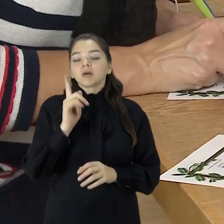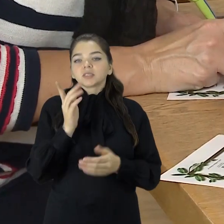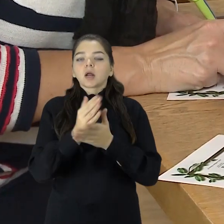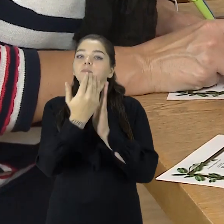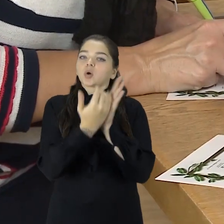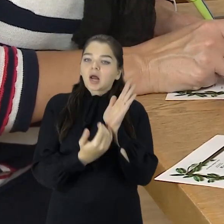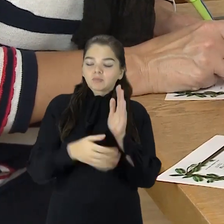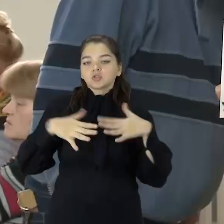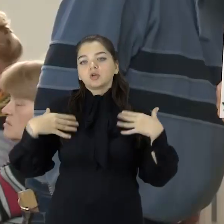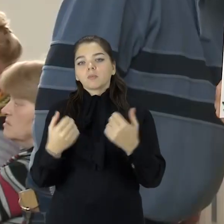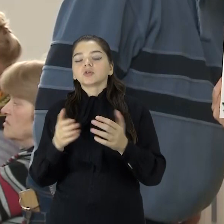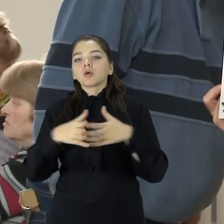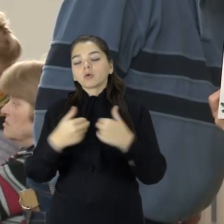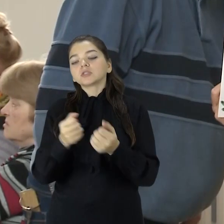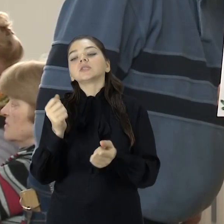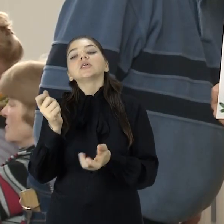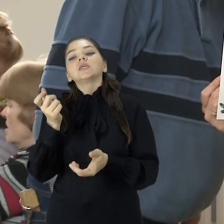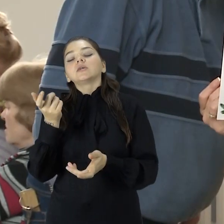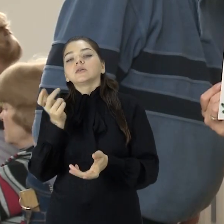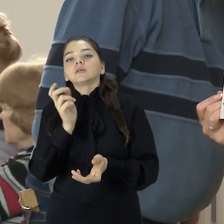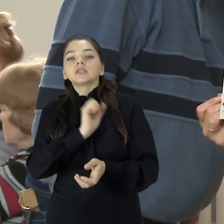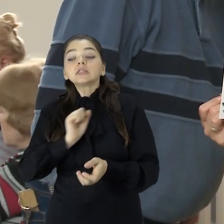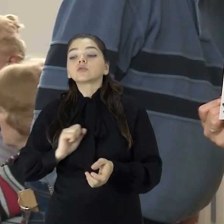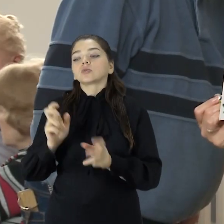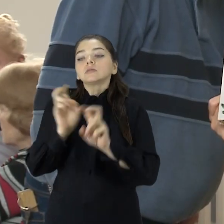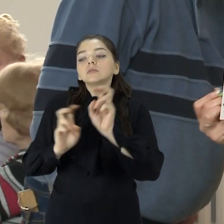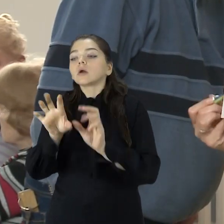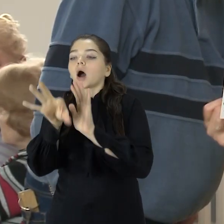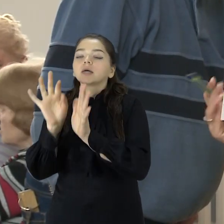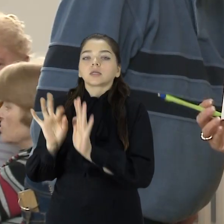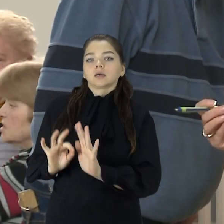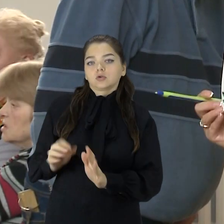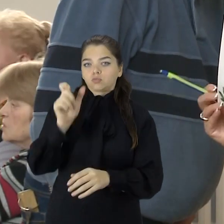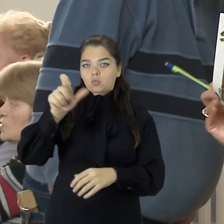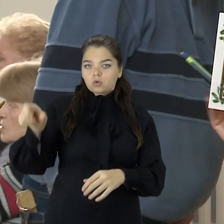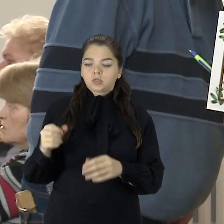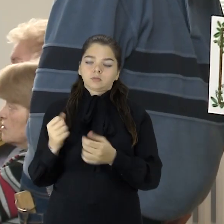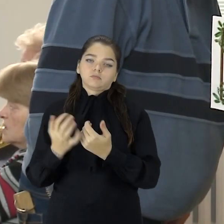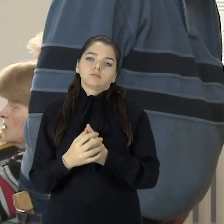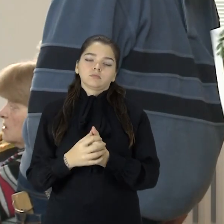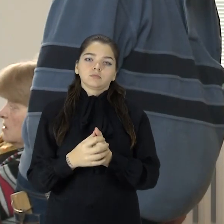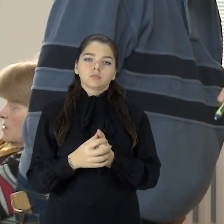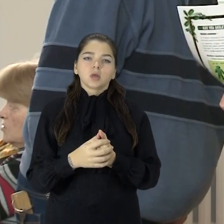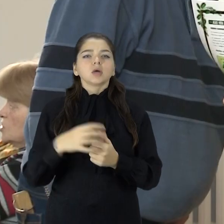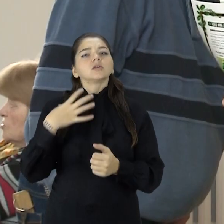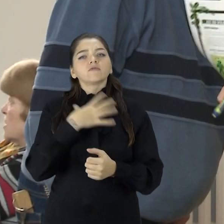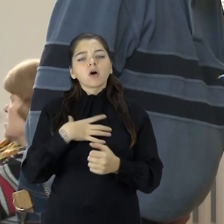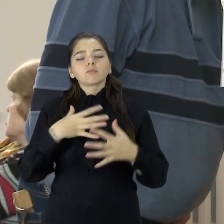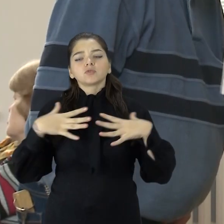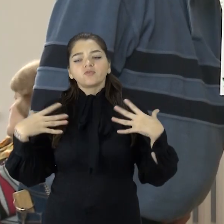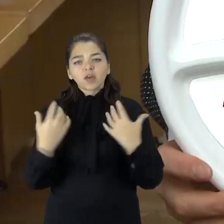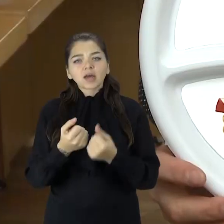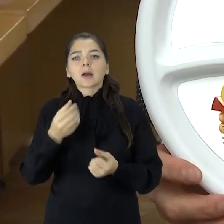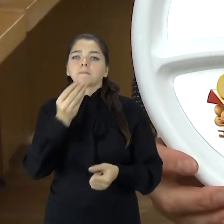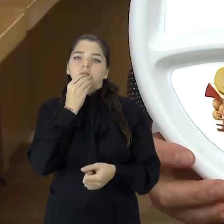Bet yra programos ir šeimos gydytojai atrenka pacientus. Tikrai labai tinkama ir labai daug mums atsiunčia. Pasak, mytybos specialistų ir